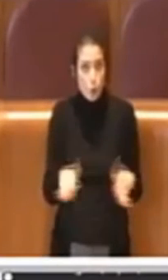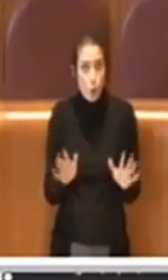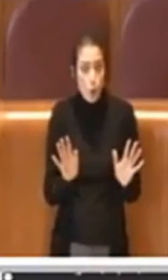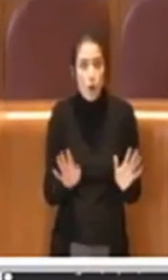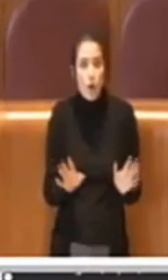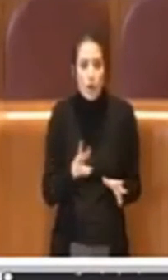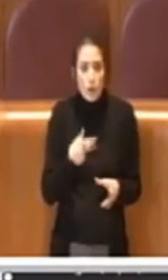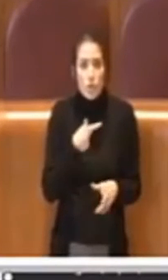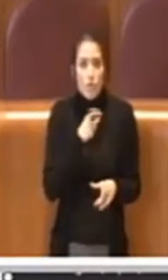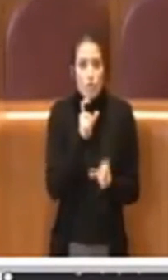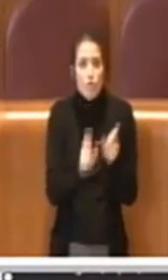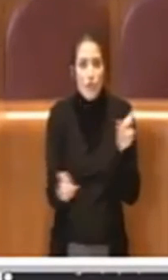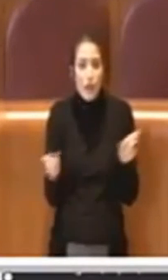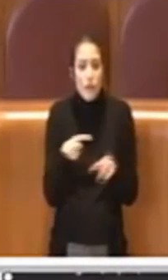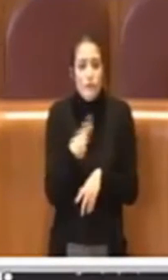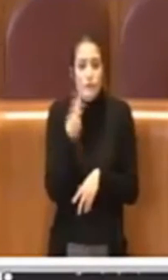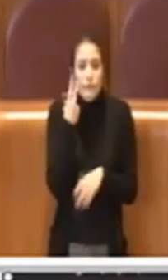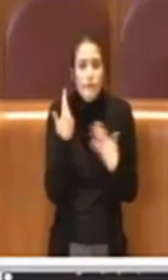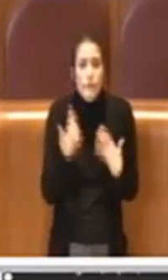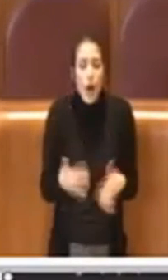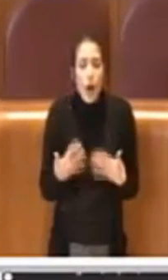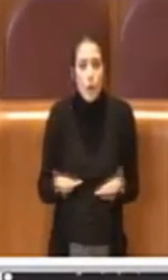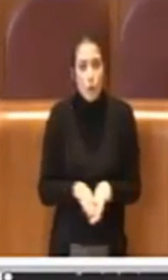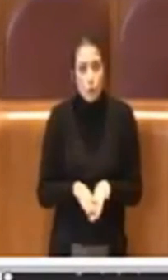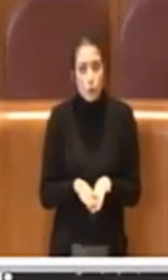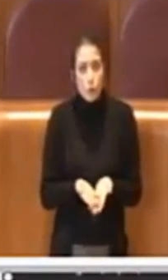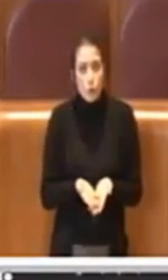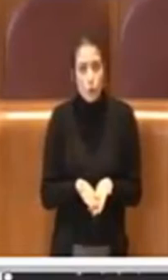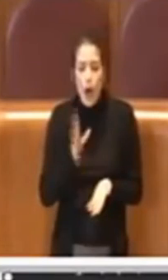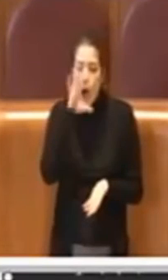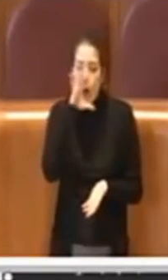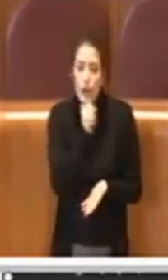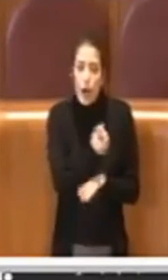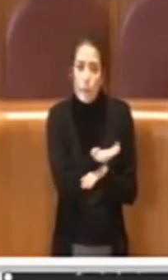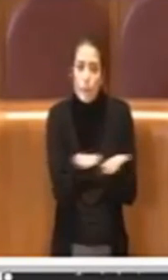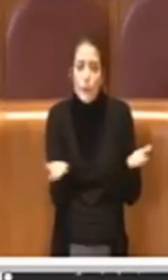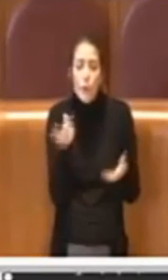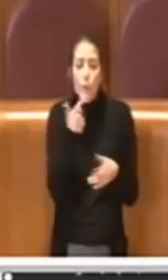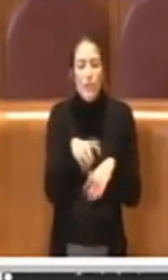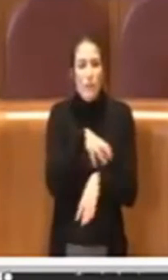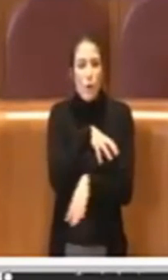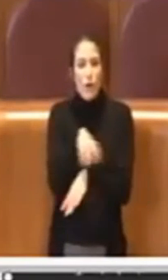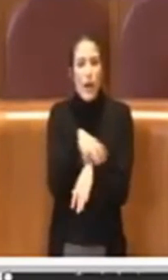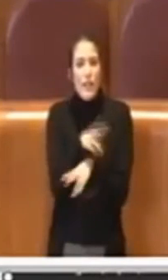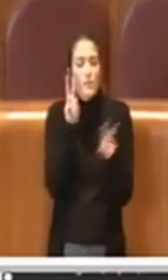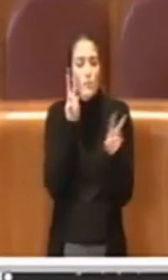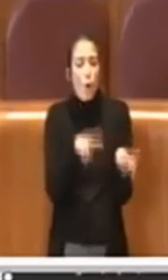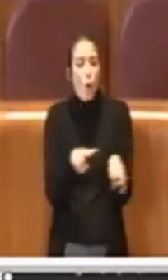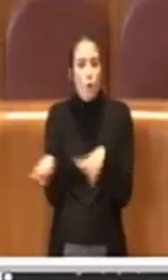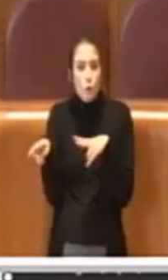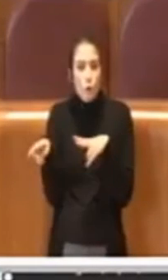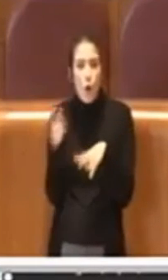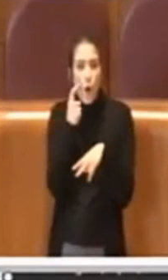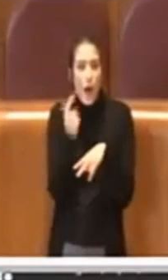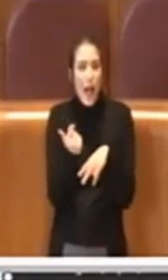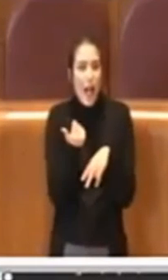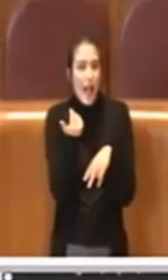i cittadini stanno vedendo, perché un organismo di controllo di fatto esterno che